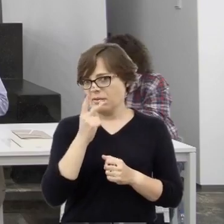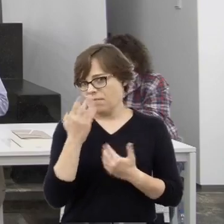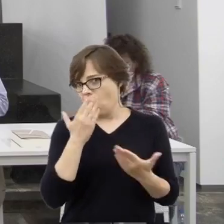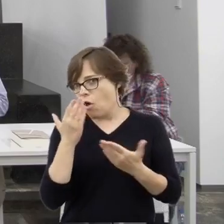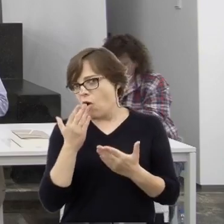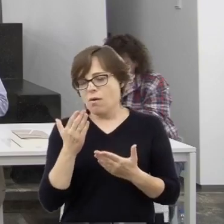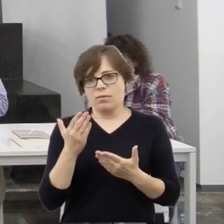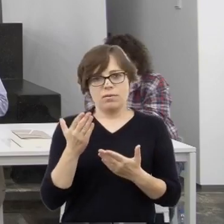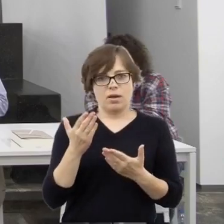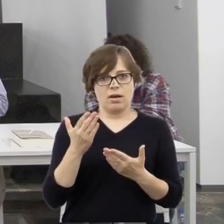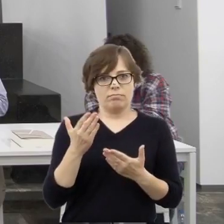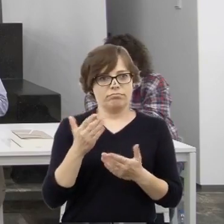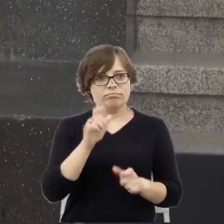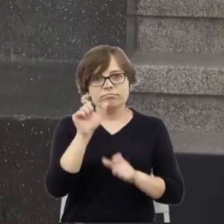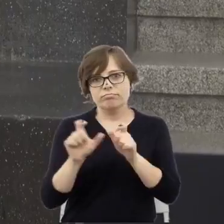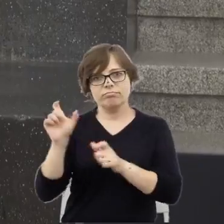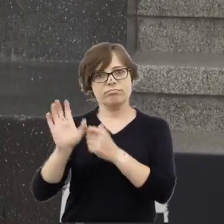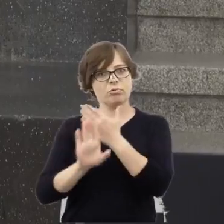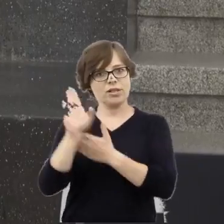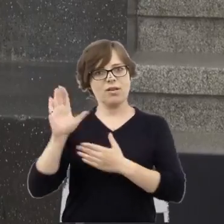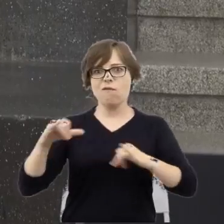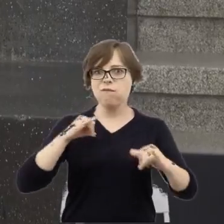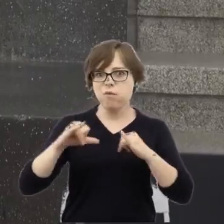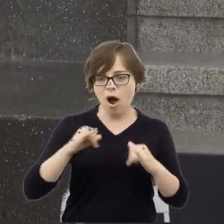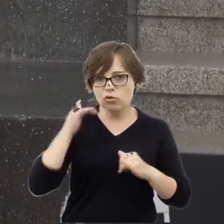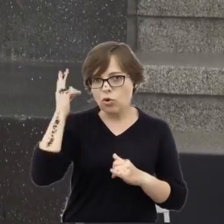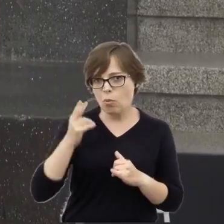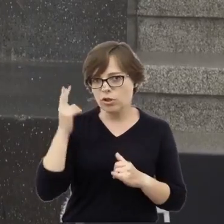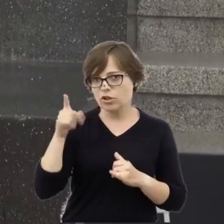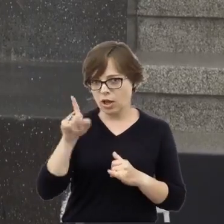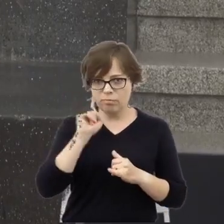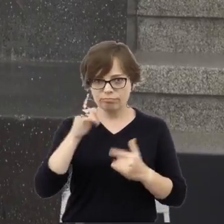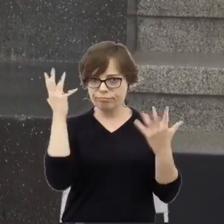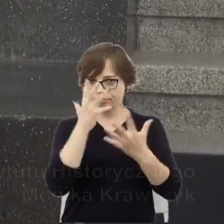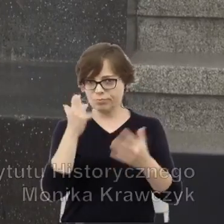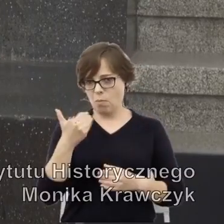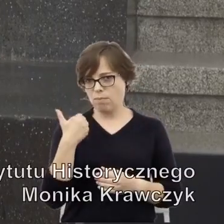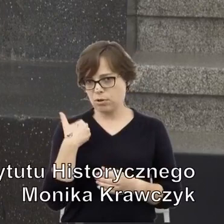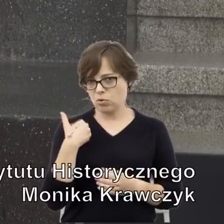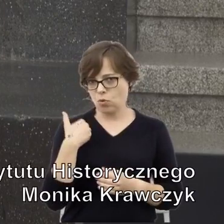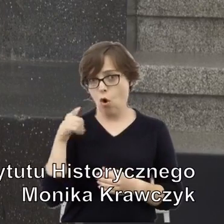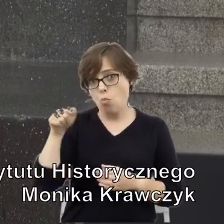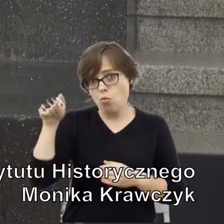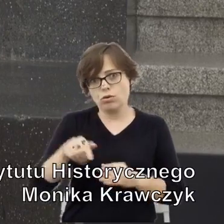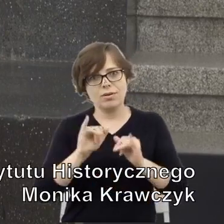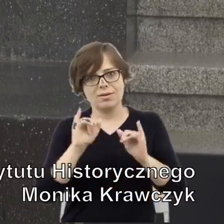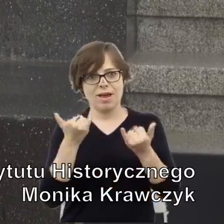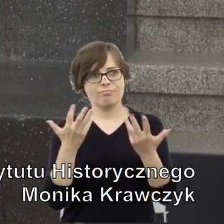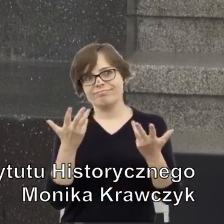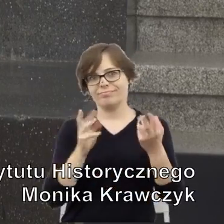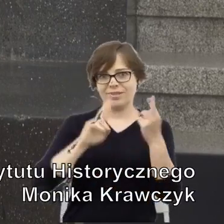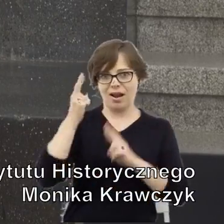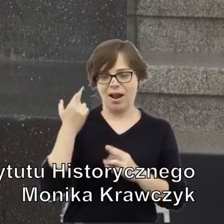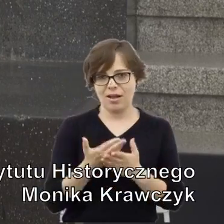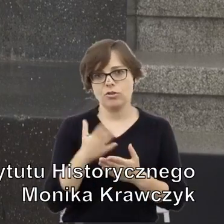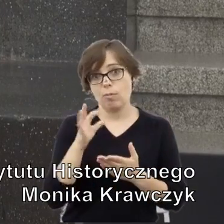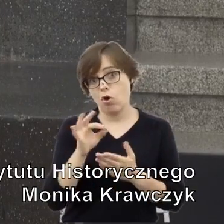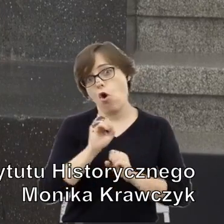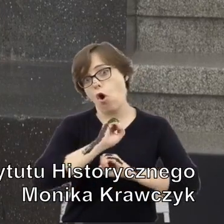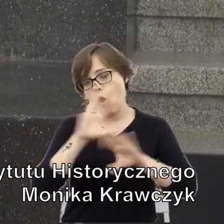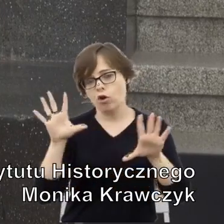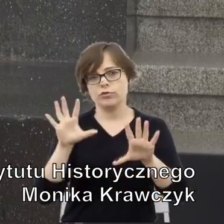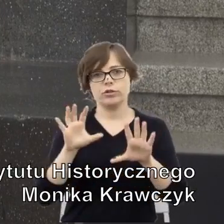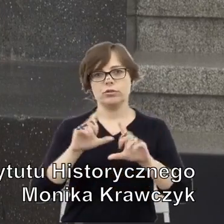przedstawicieli władzy, którzy chyba musieli jakoś zareagować, bo oczywiście znowu oczy świata